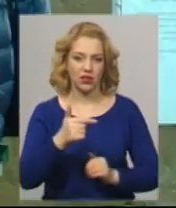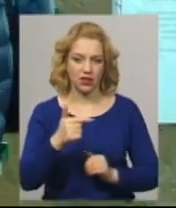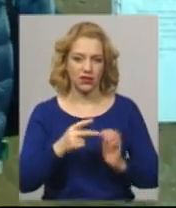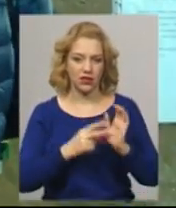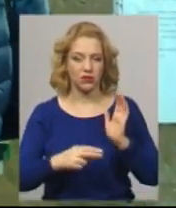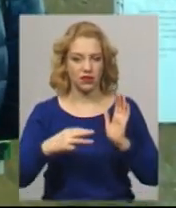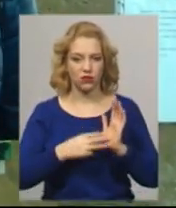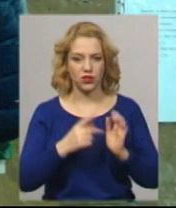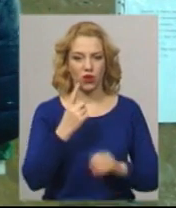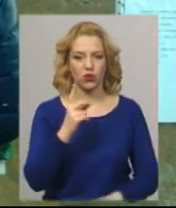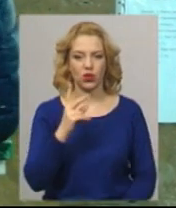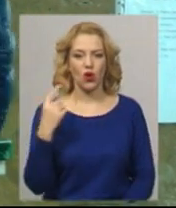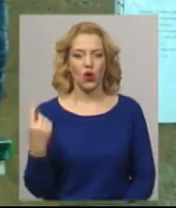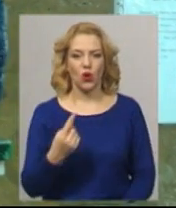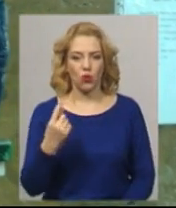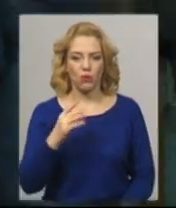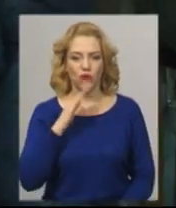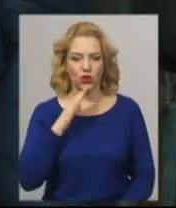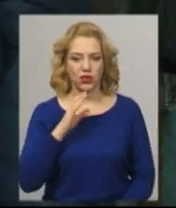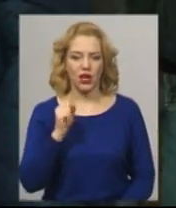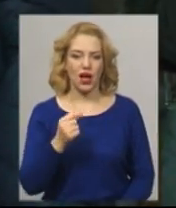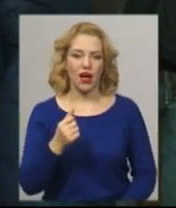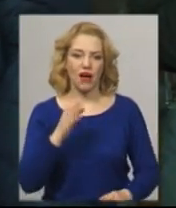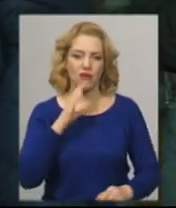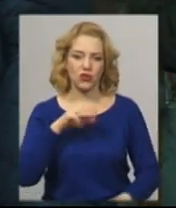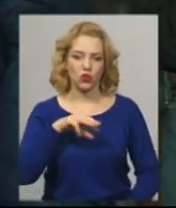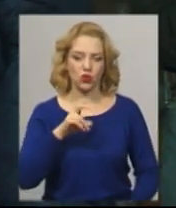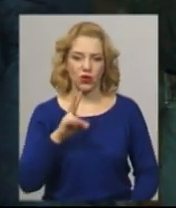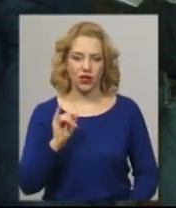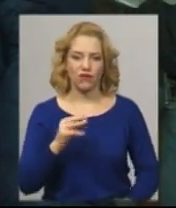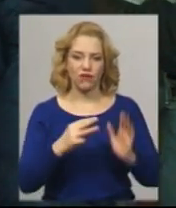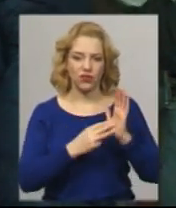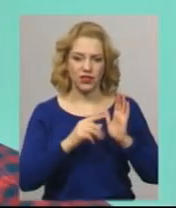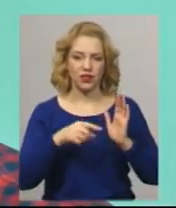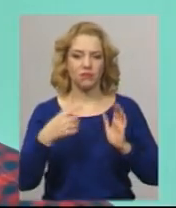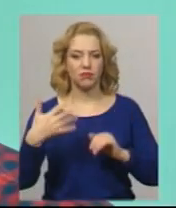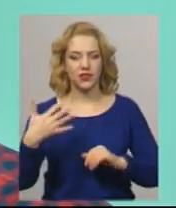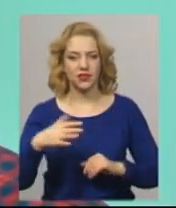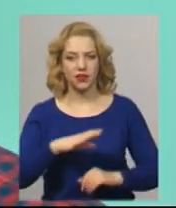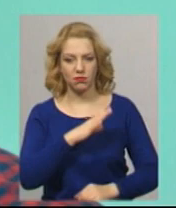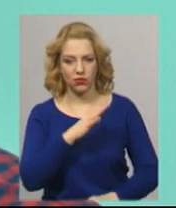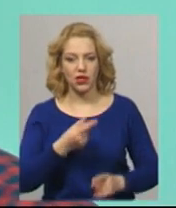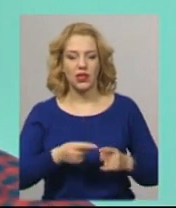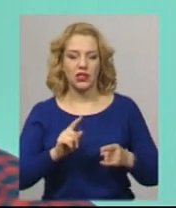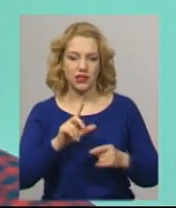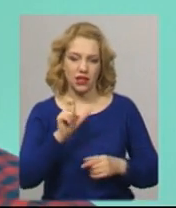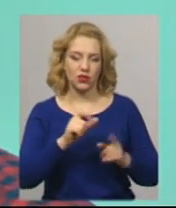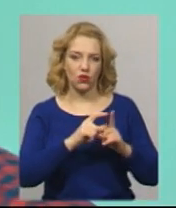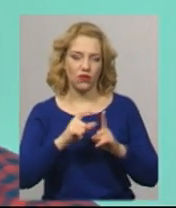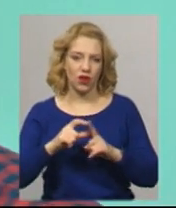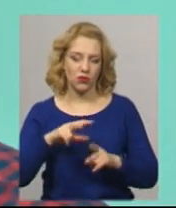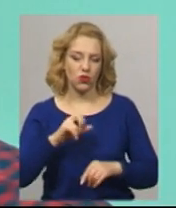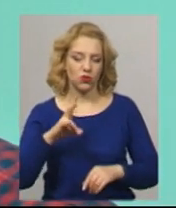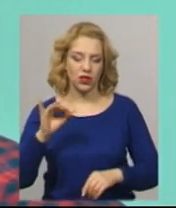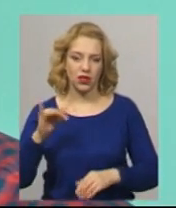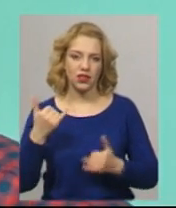за кубічний метр води, а водовідведення 8,50 гривень за кубічний метр води. За словами Олексія Лункіна,